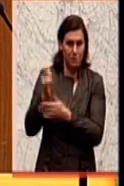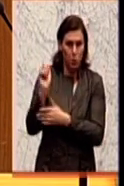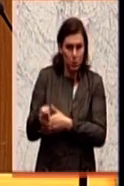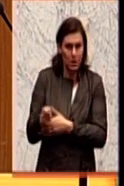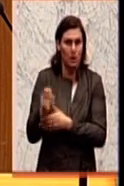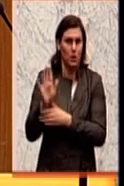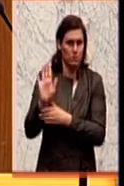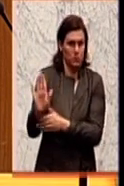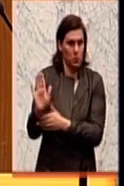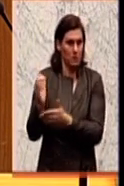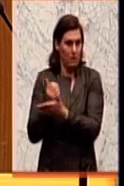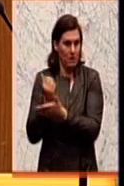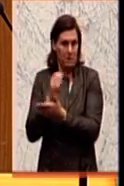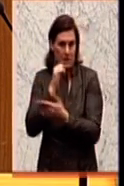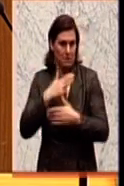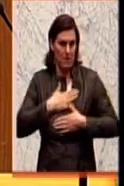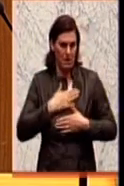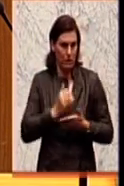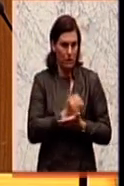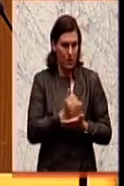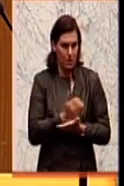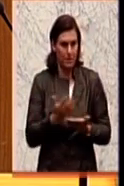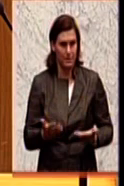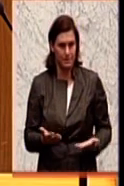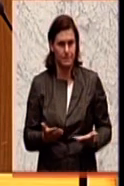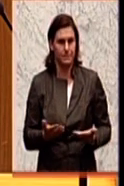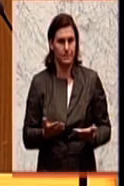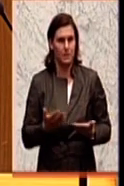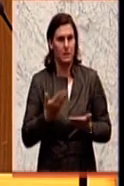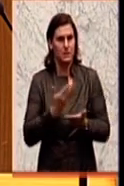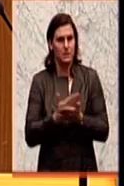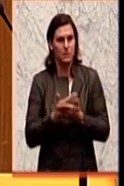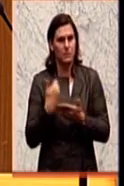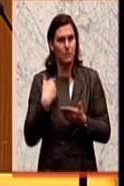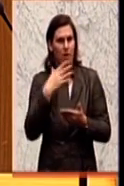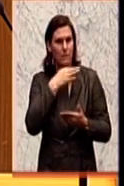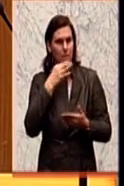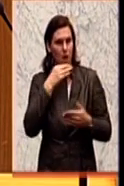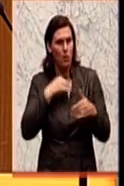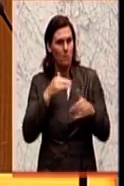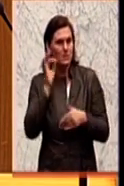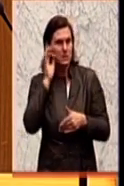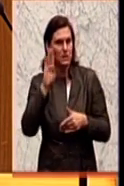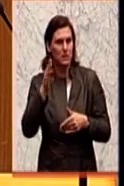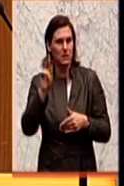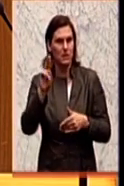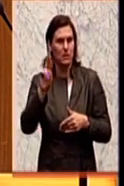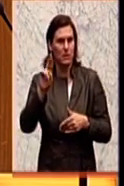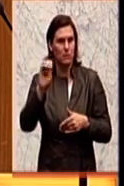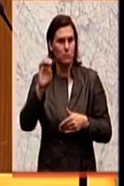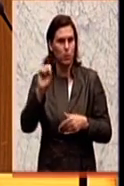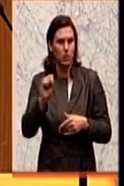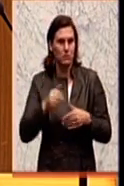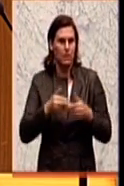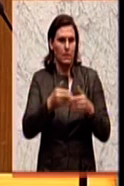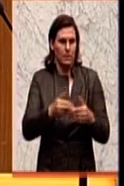und Richtern. Aber weil Sie auch angesprochen haben, dass es Frau Ministerin Bures gelungen ist, die Umsetzung der Richtlinie zu verschleppen.